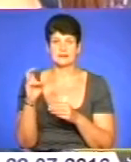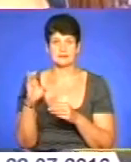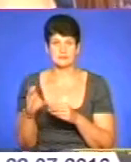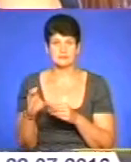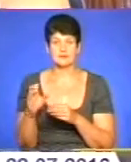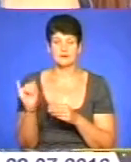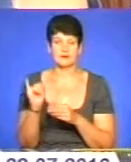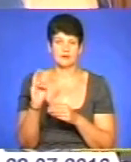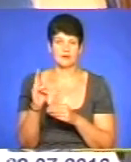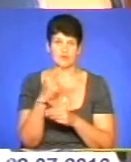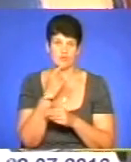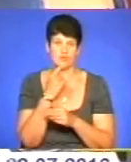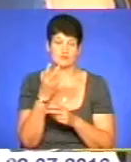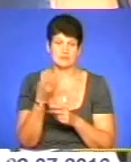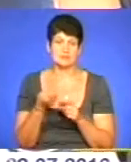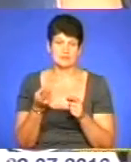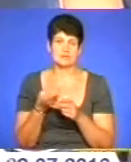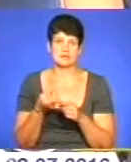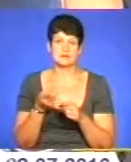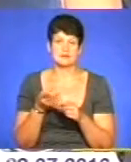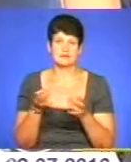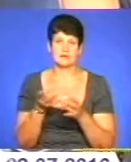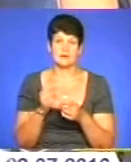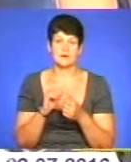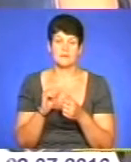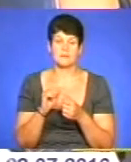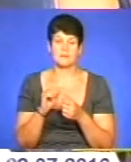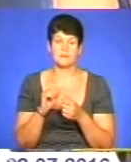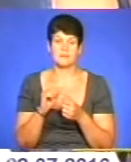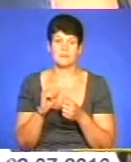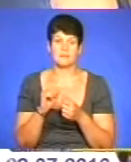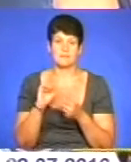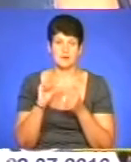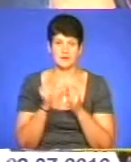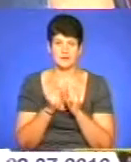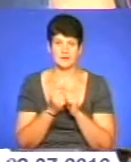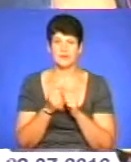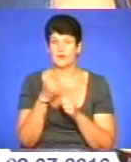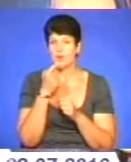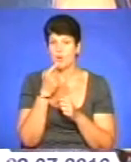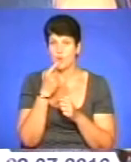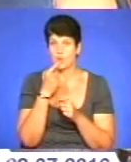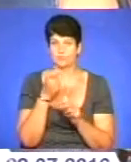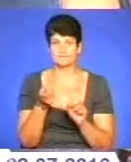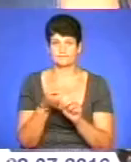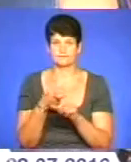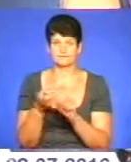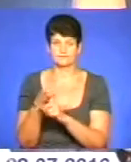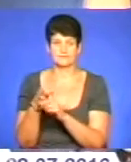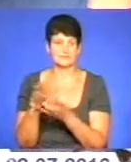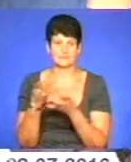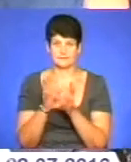Оце пам'ятати. Брататися, отак, як в фільмі Магулі робив, там кров'ю не надо. Ось, ну,